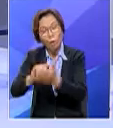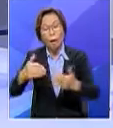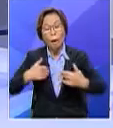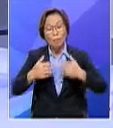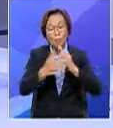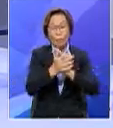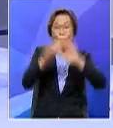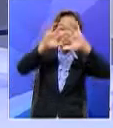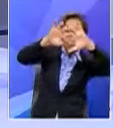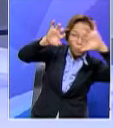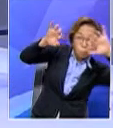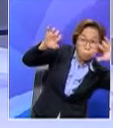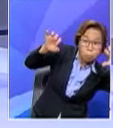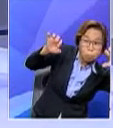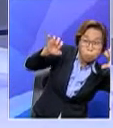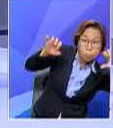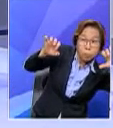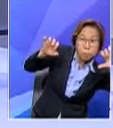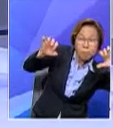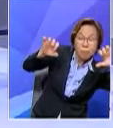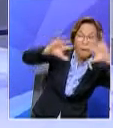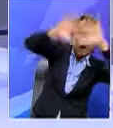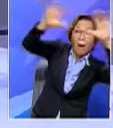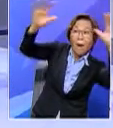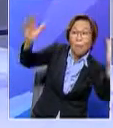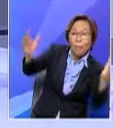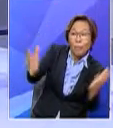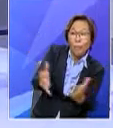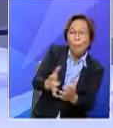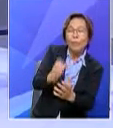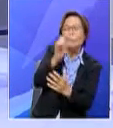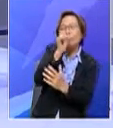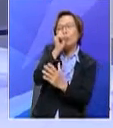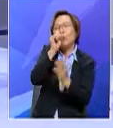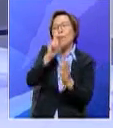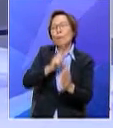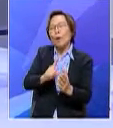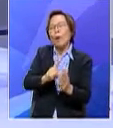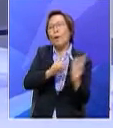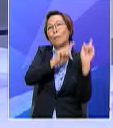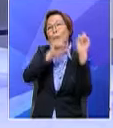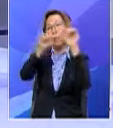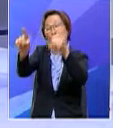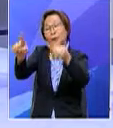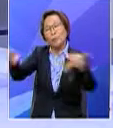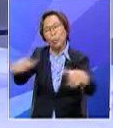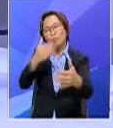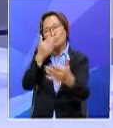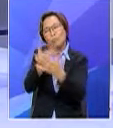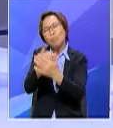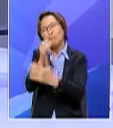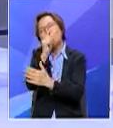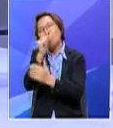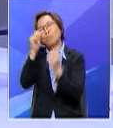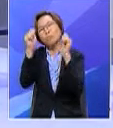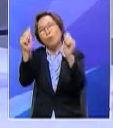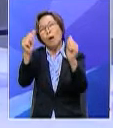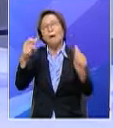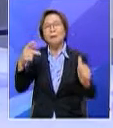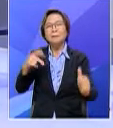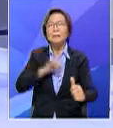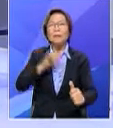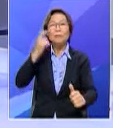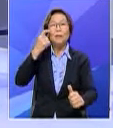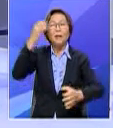penerokaan dari segi pentas antarabangsa yang telah kita penasyid kita lakukan sangat baik sekali cumanya saya kira